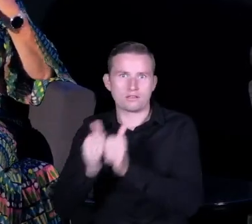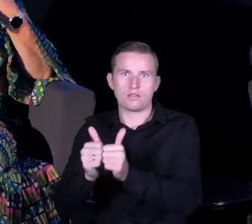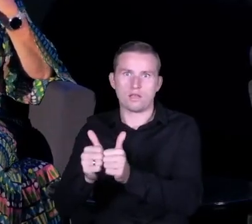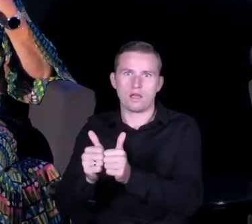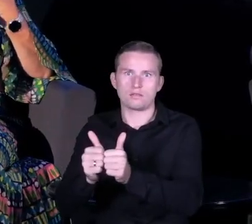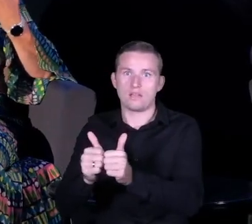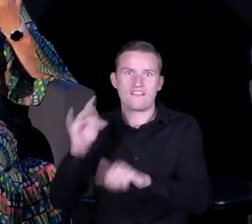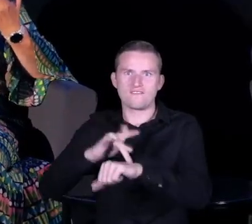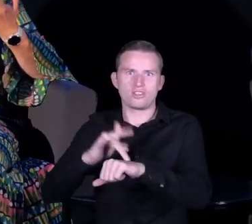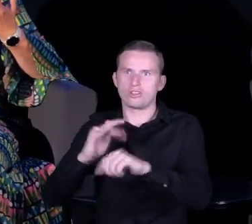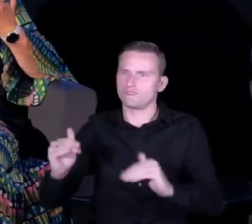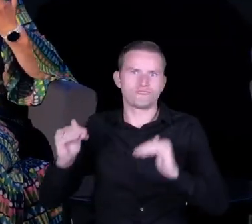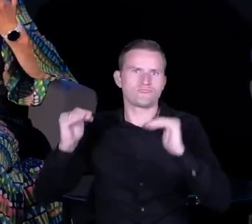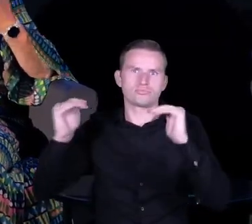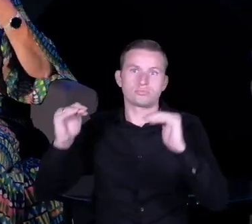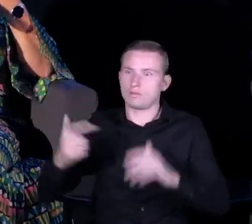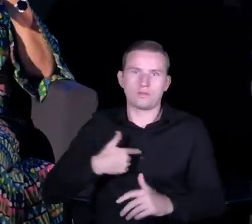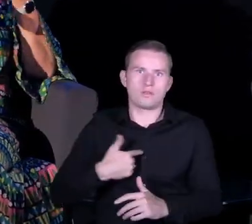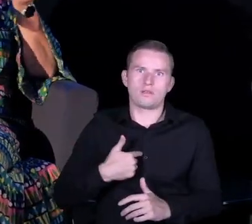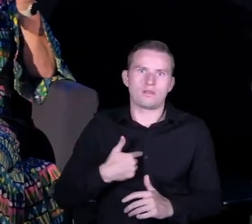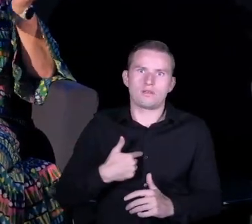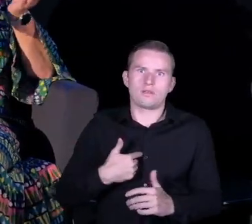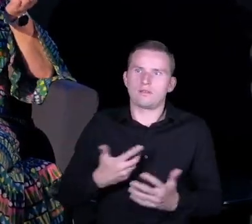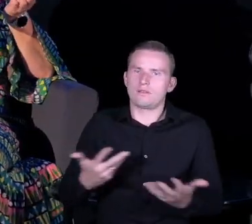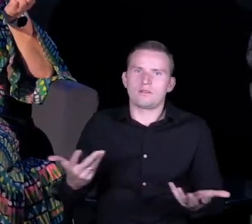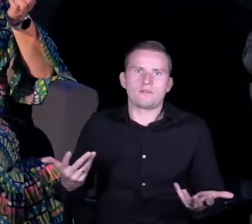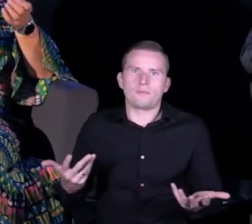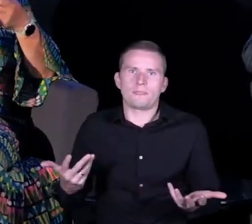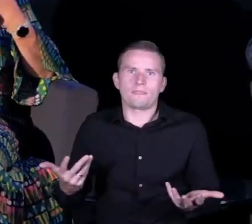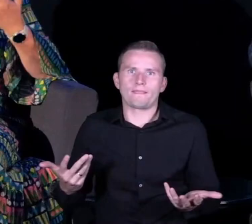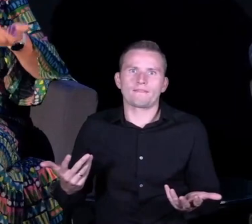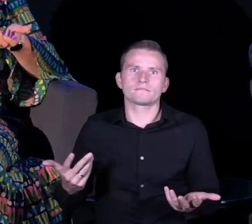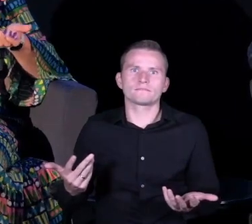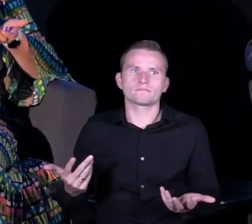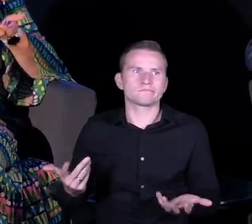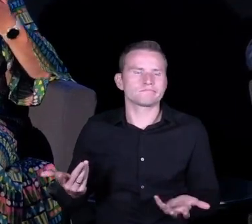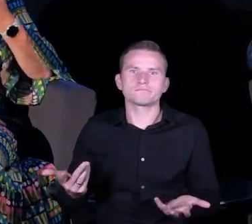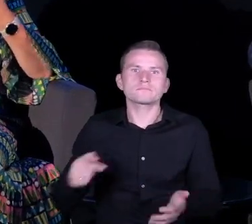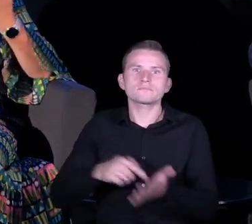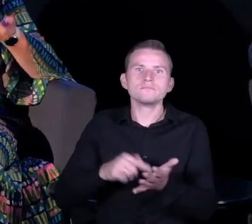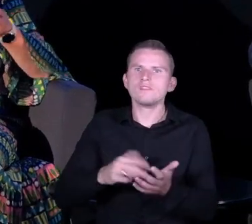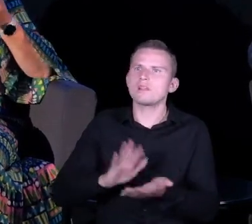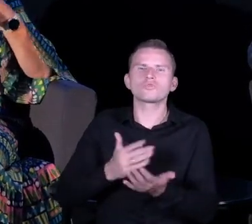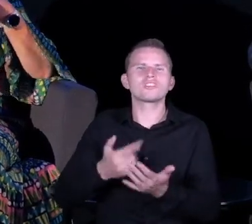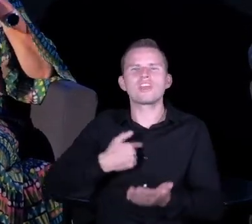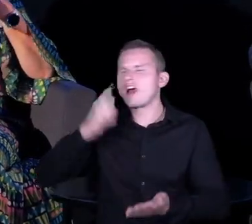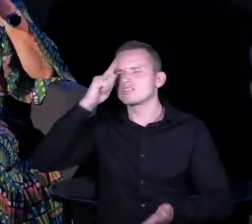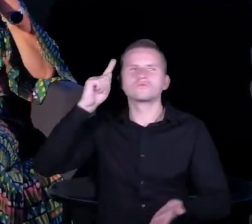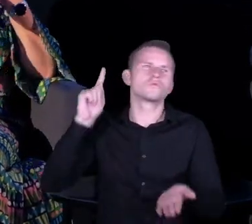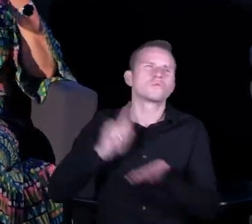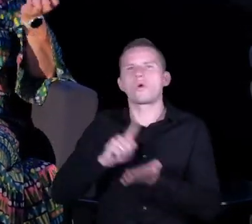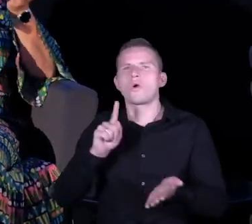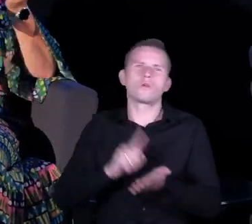Ja jestem zdolna niesłychanie, że się tak wyrażę, jak to z jakiegoś wierszyka, ale nigdy w życiu nie zbudowałabym takiej szkoły